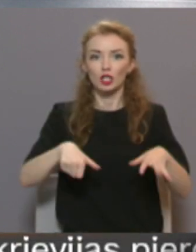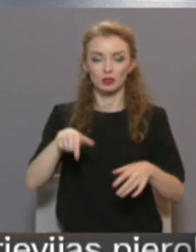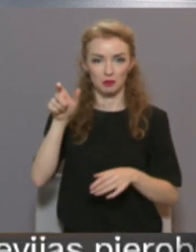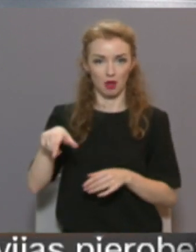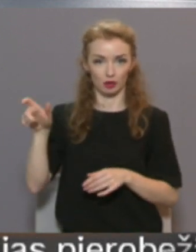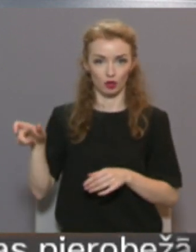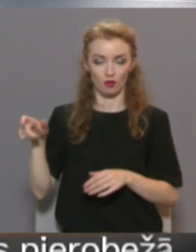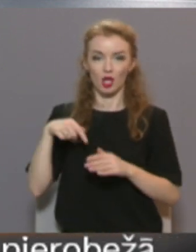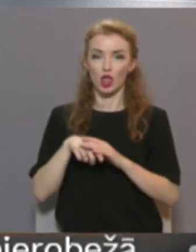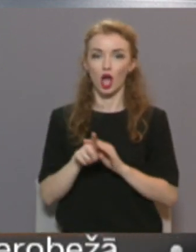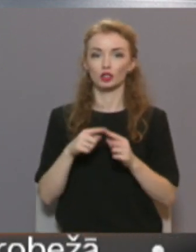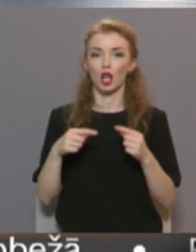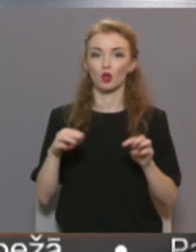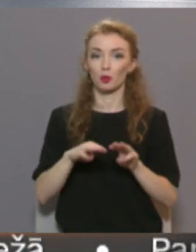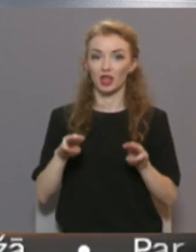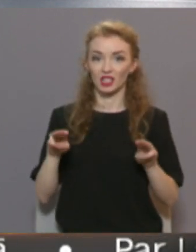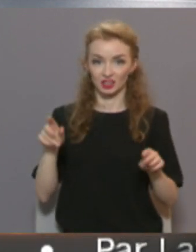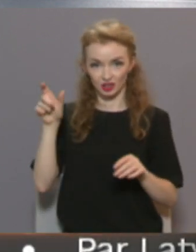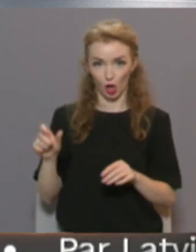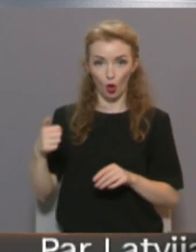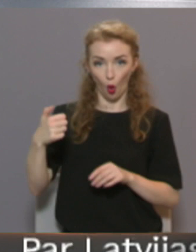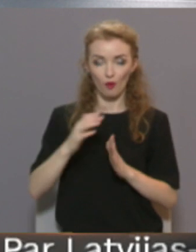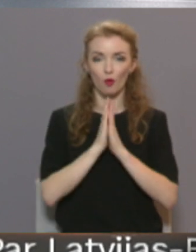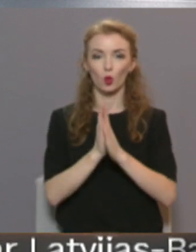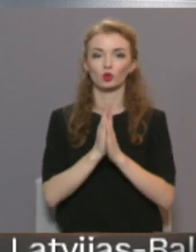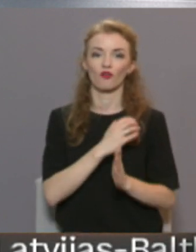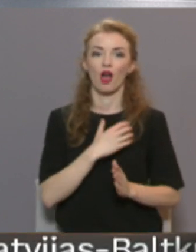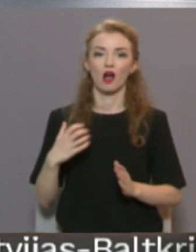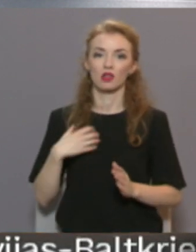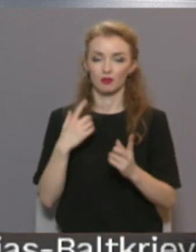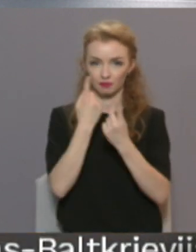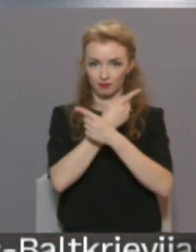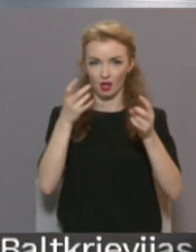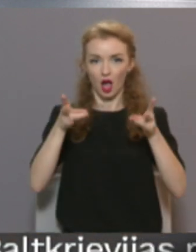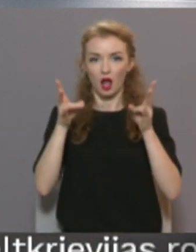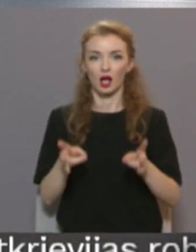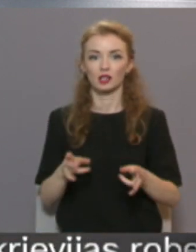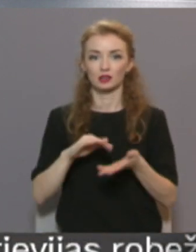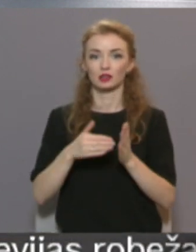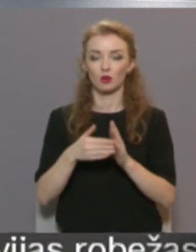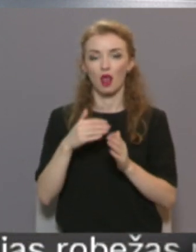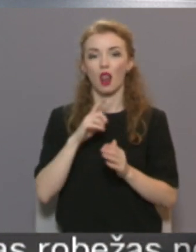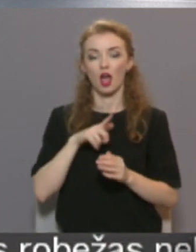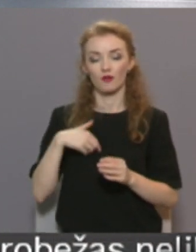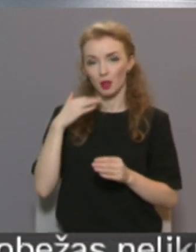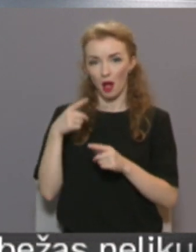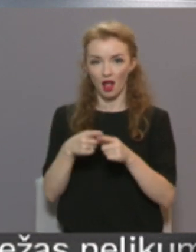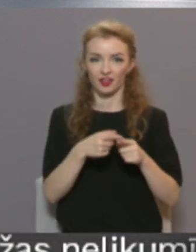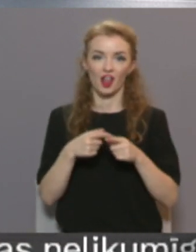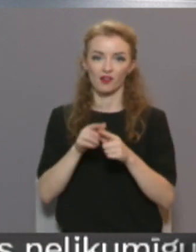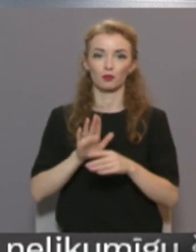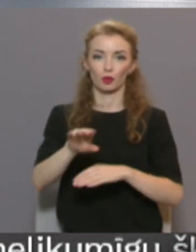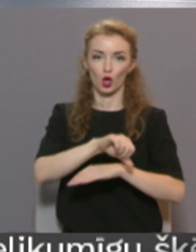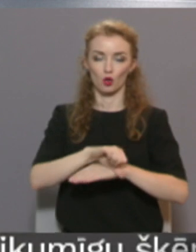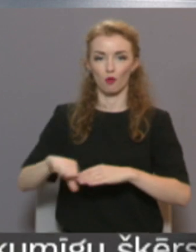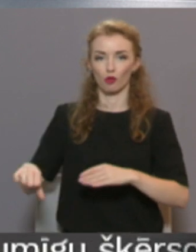Tādēļ iekšlietu ministrem arī Golubeva lūgusi valdību izsildināt ārkārtējo situāciju Latvijas Baltkrievijas pierobežā. Turpini